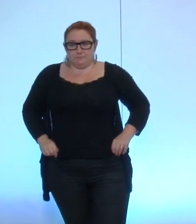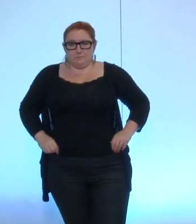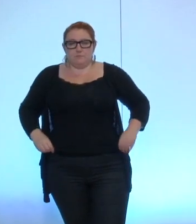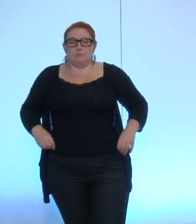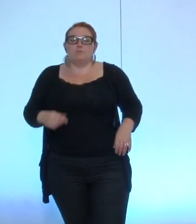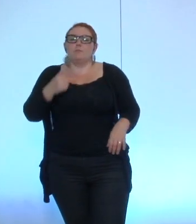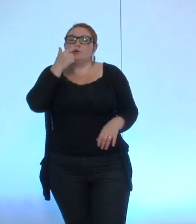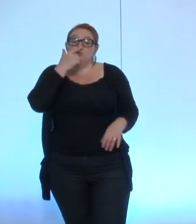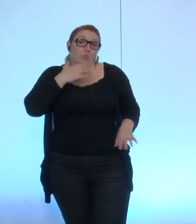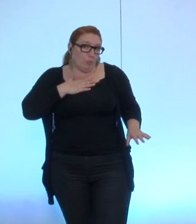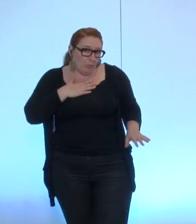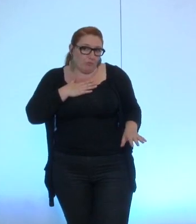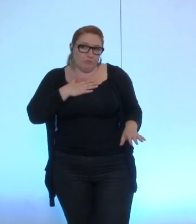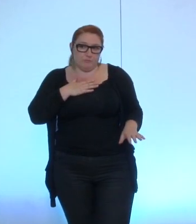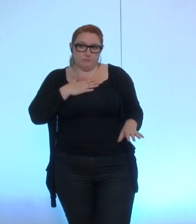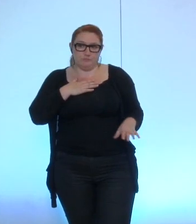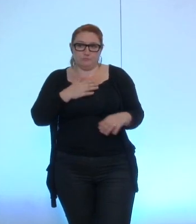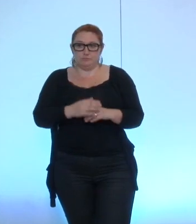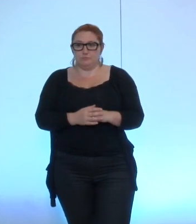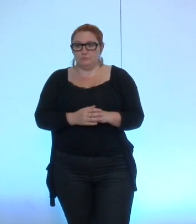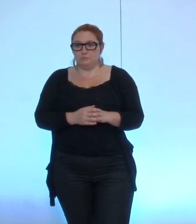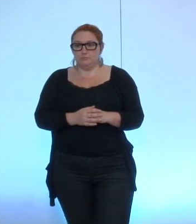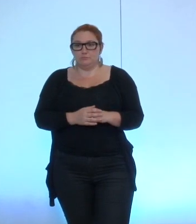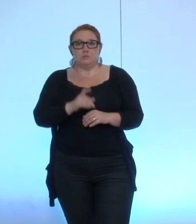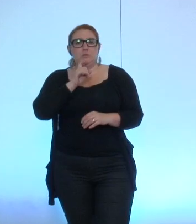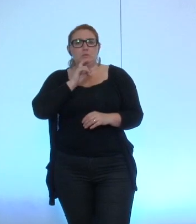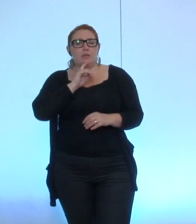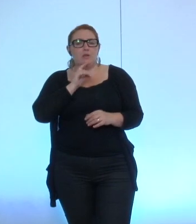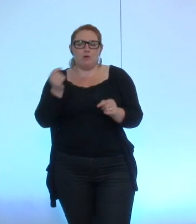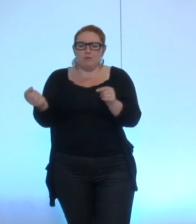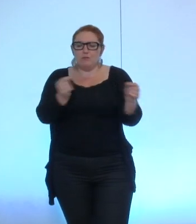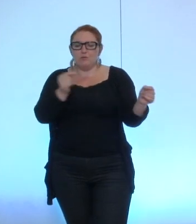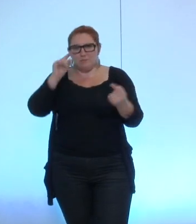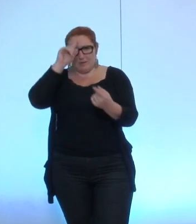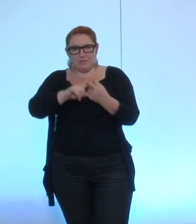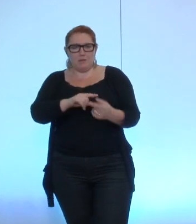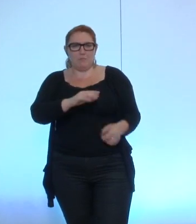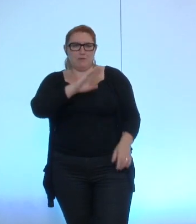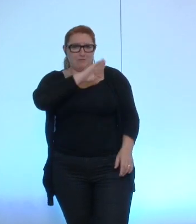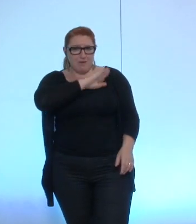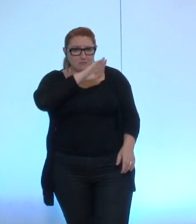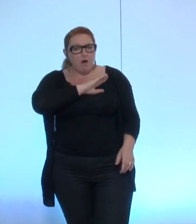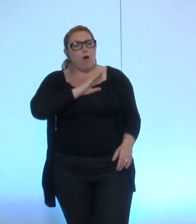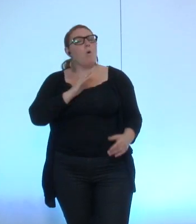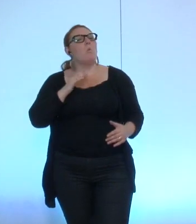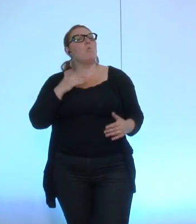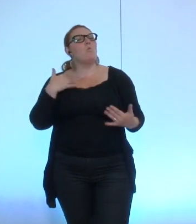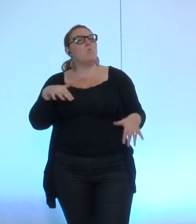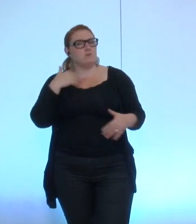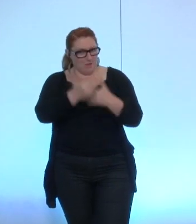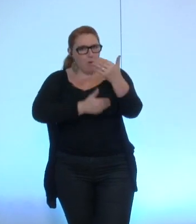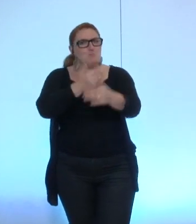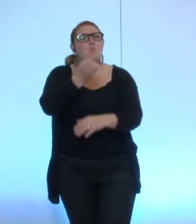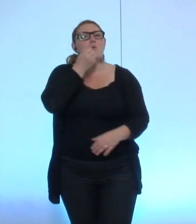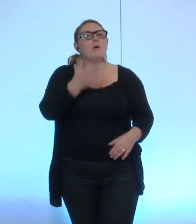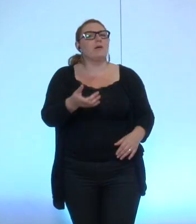trouve que le débat précédent sur Gaza a été une avancée par rapport à ça parce que c'était un